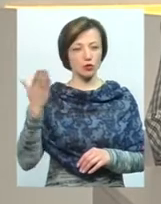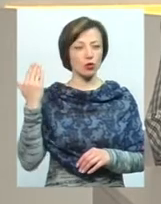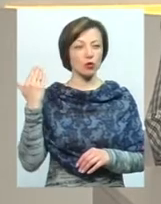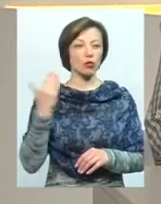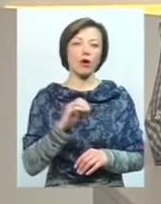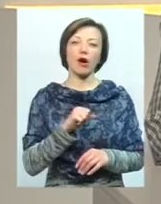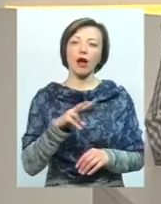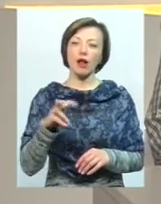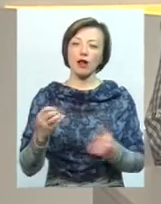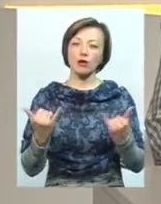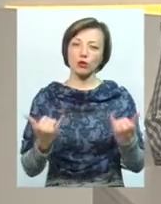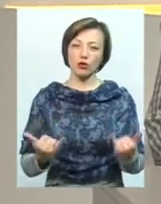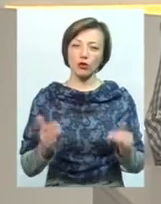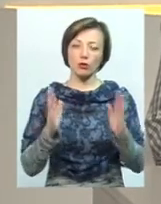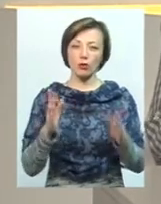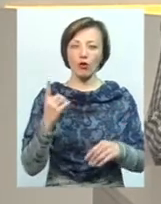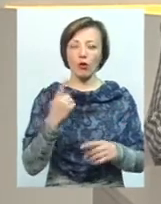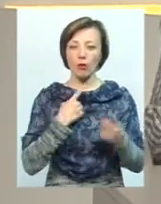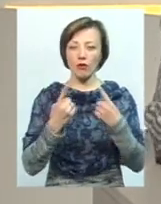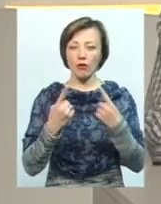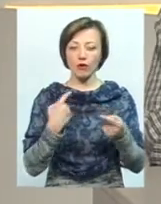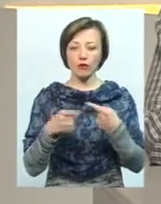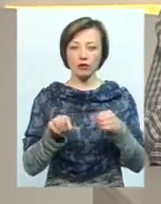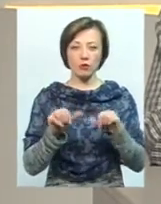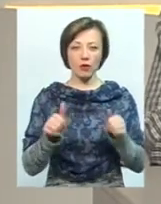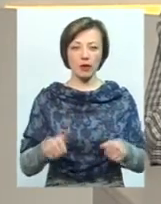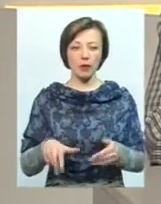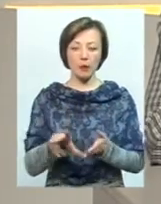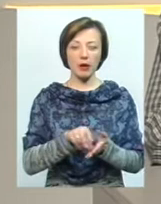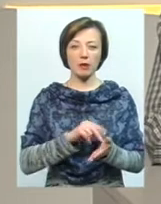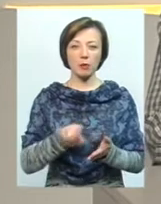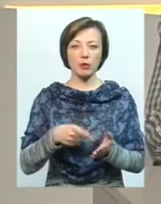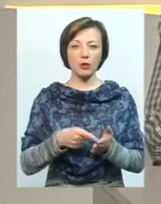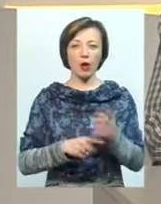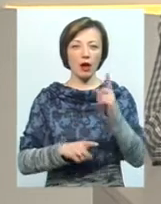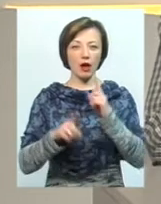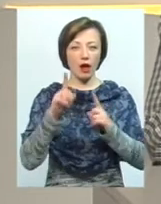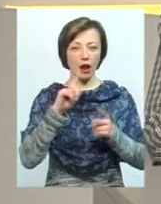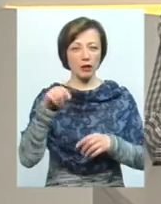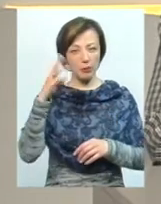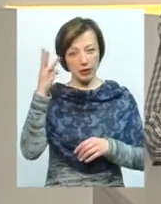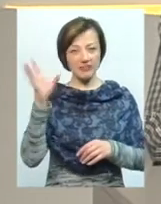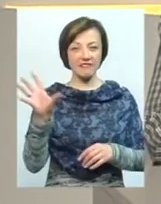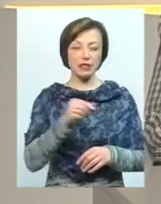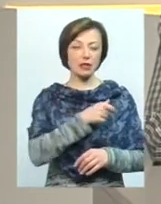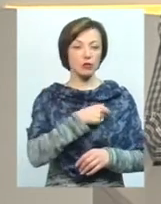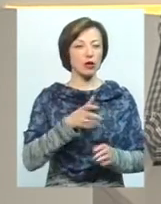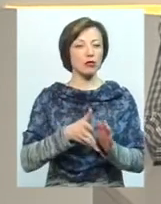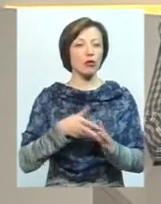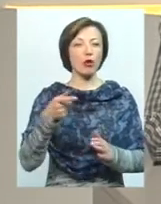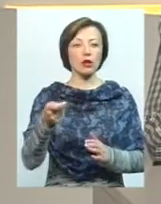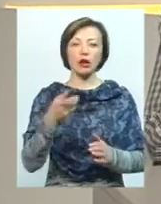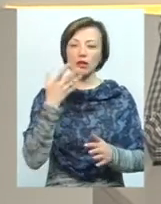але сьогодні говоримо в іншому контексті, на приклади Хмельницької міської ради, тому що всі депутати Хмельницької міської ради подали свої